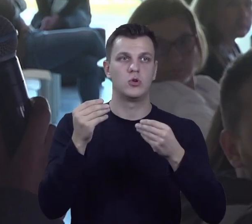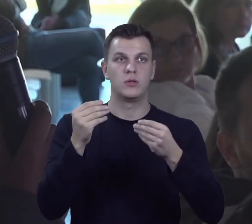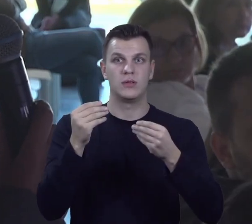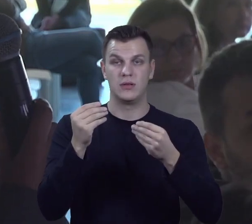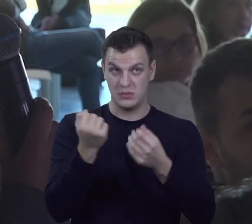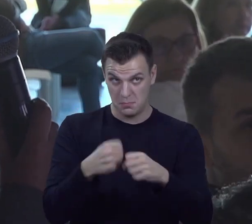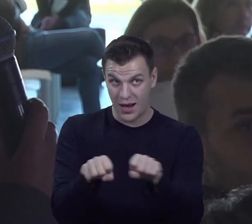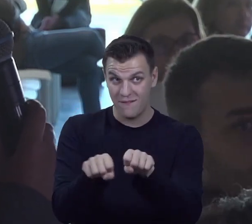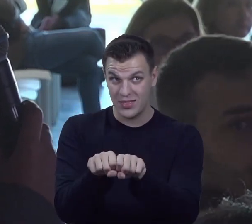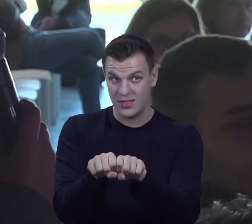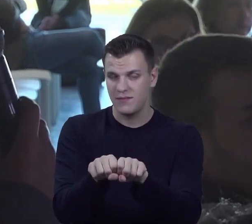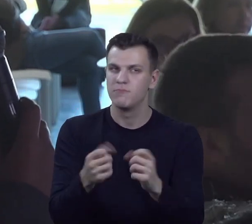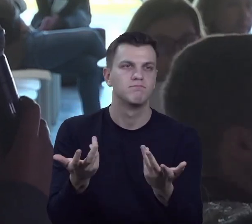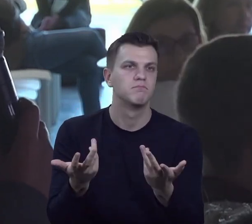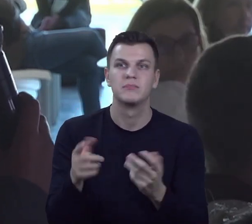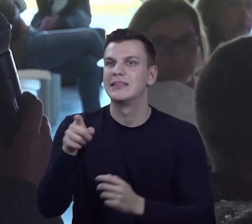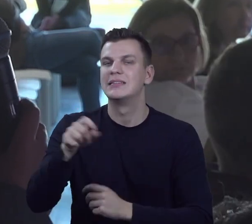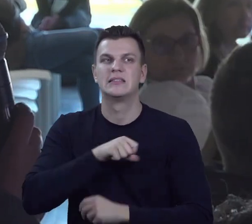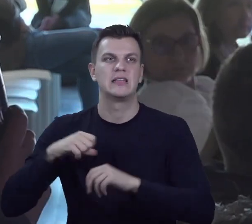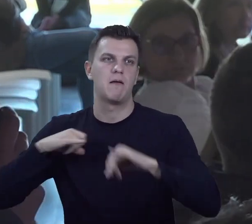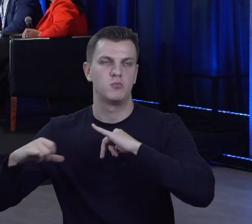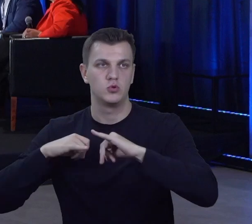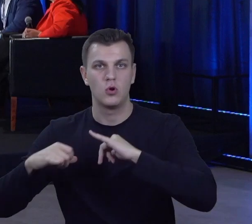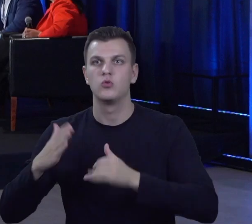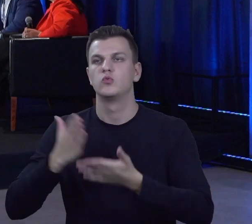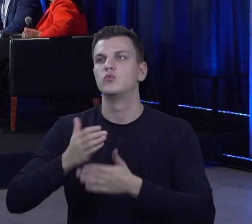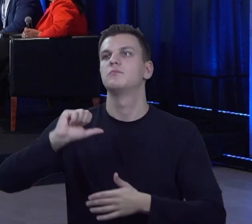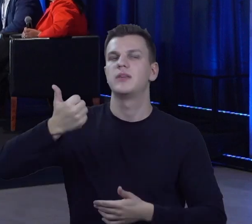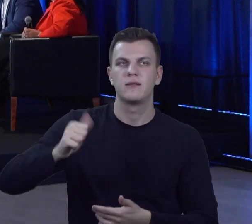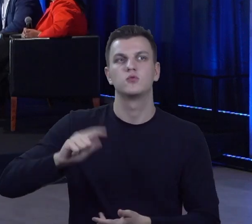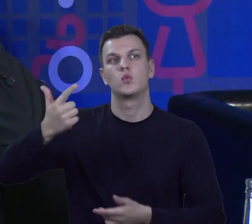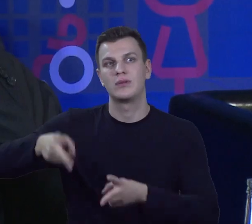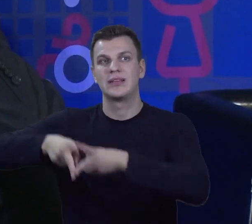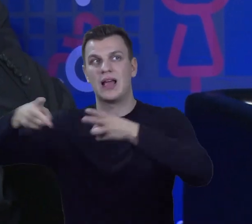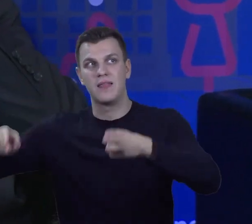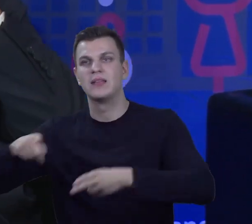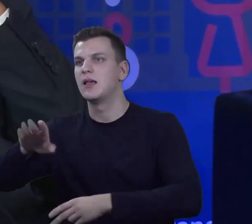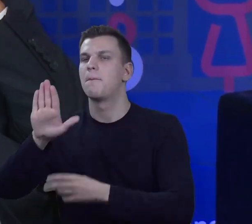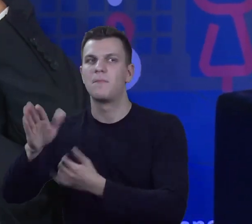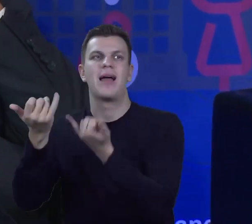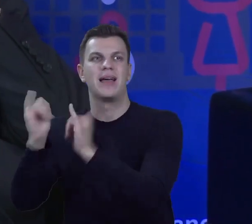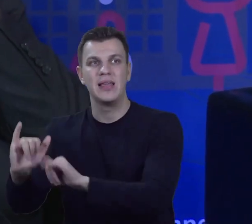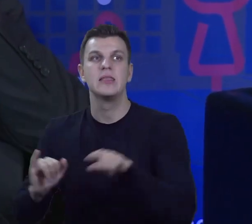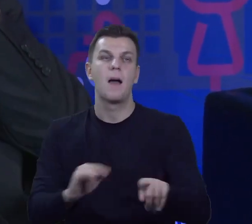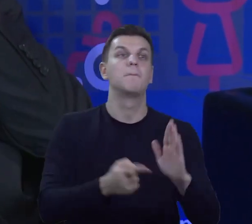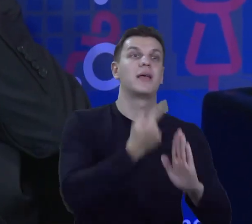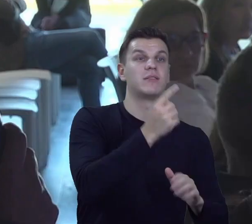i samorządowiec pierwszej, drugiej kadencji ma zupełnie inne zasoby niż debiutant.